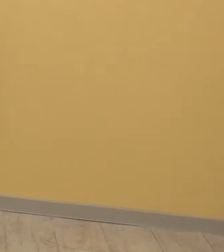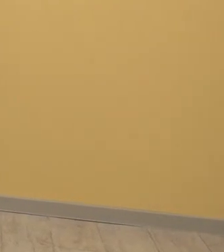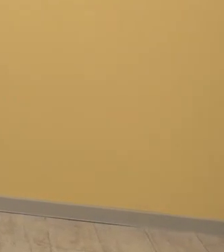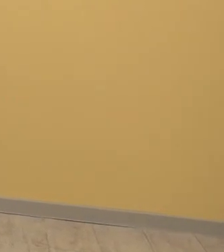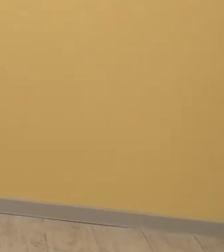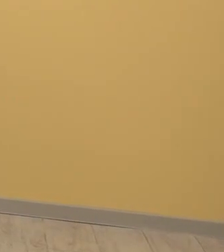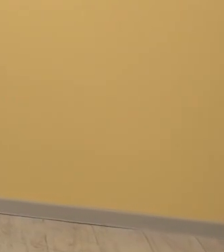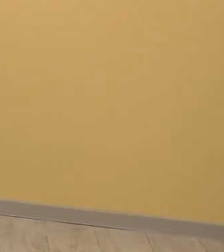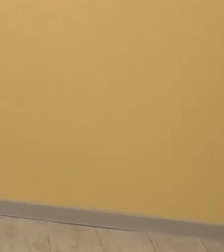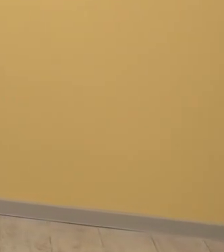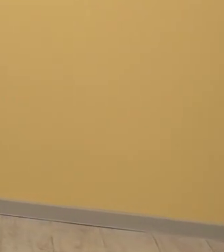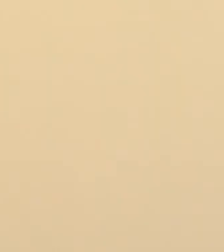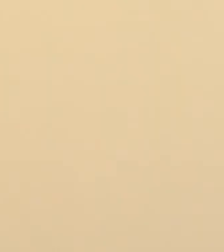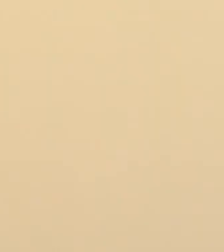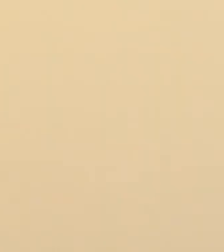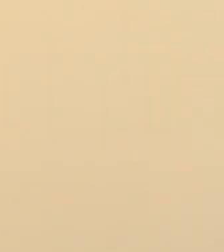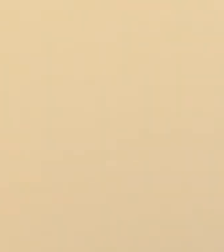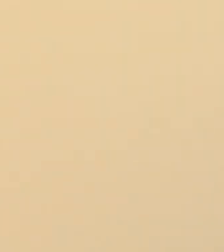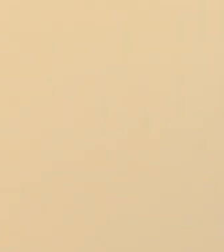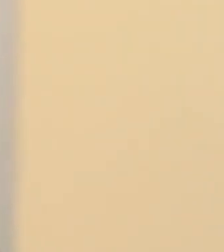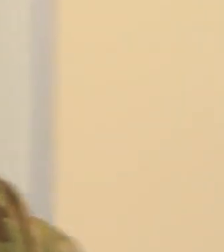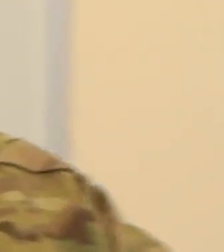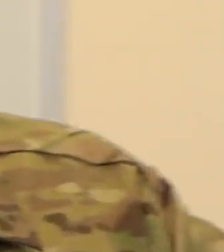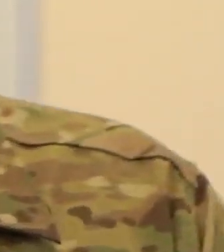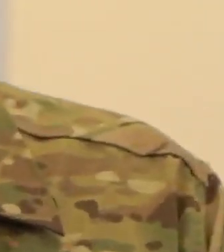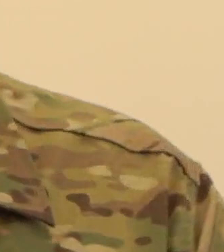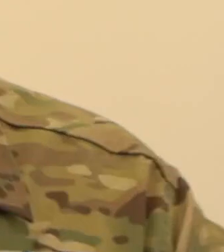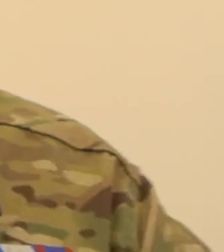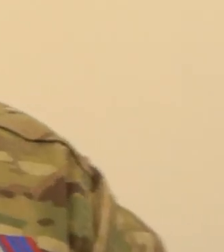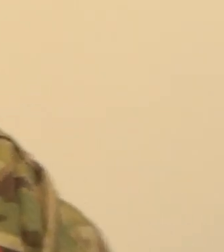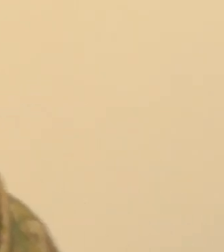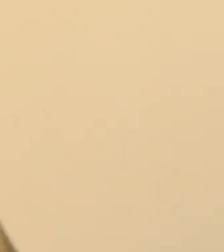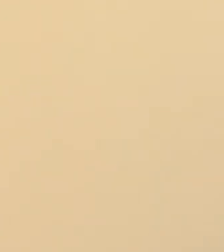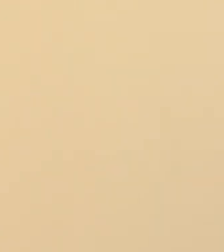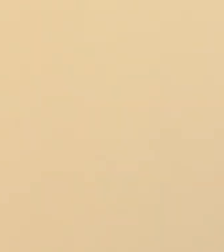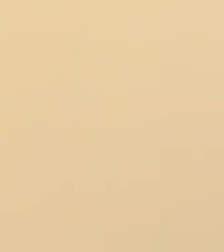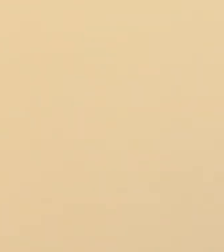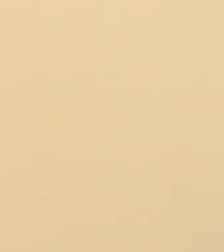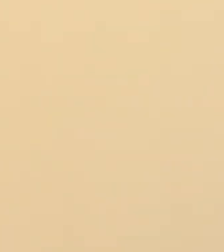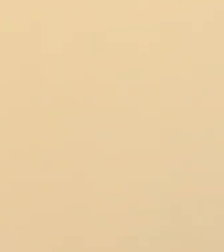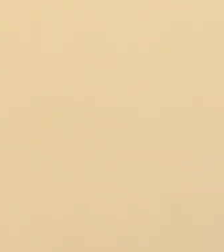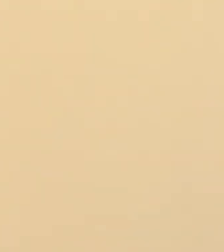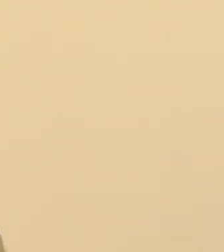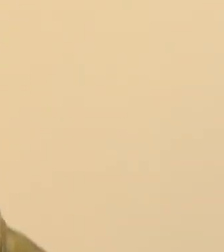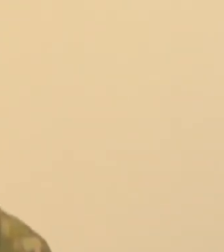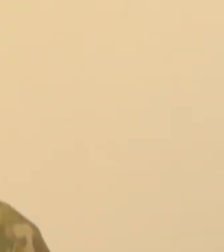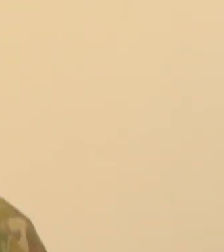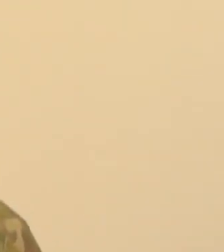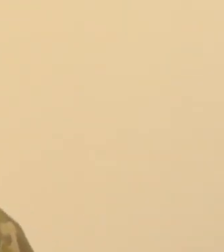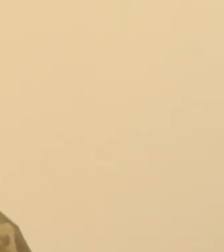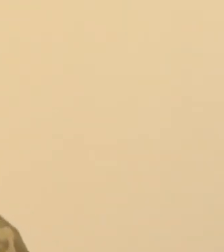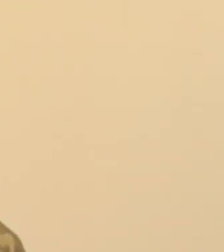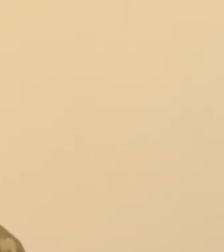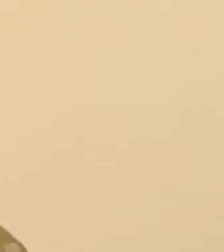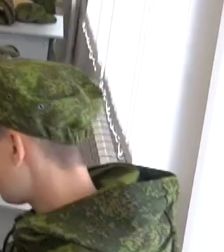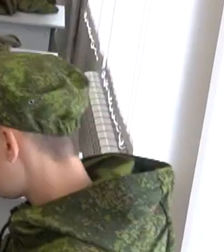что немаловажно, боевой опыт. Если что-то вас заинтересует и вы захотите задержаться здесь подольше, здесь двери для вас